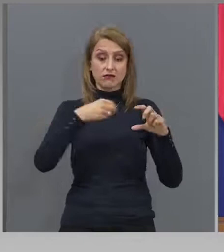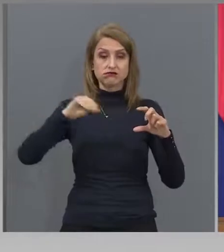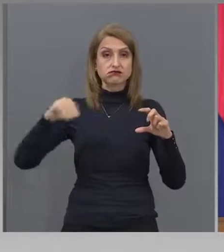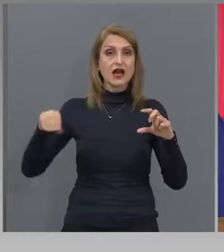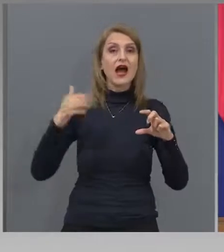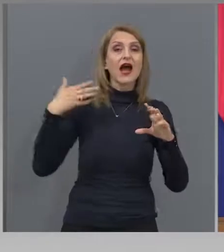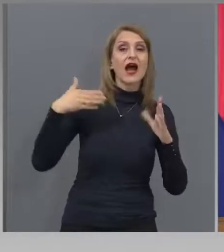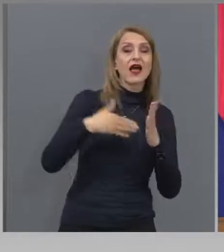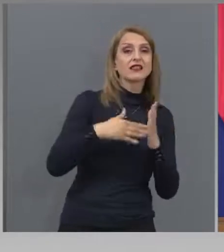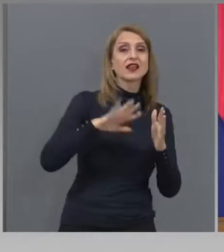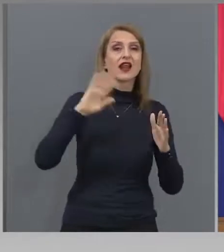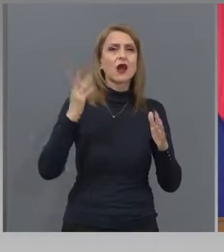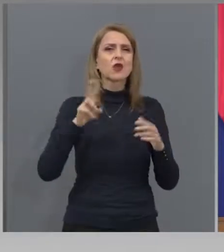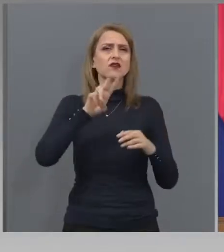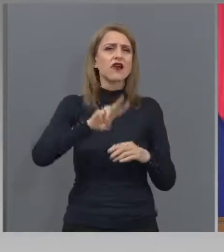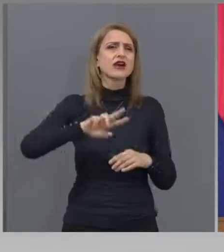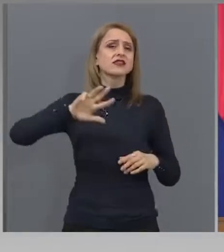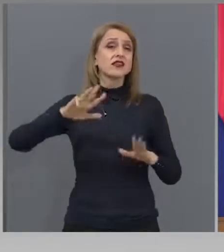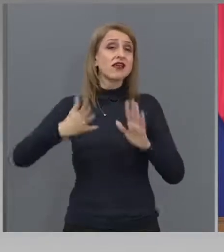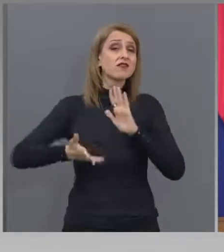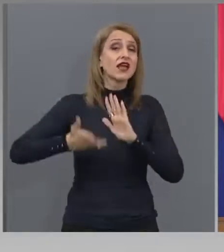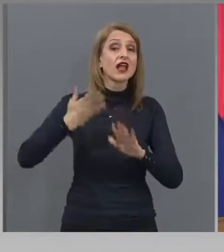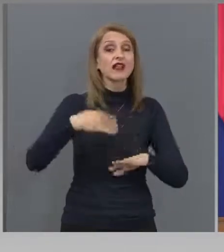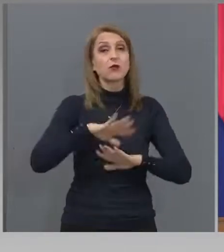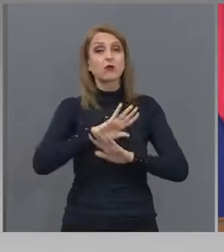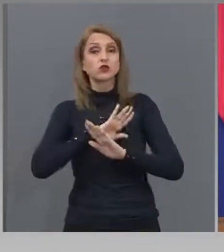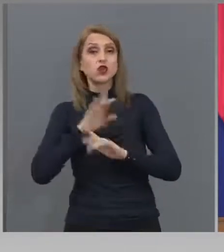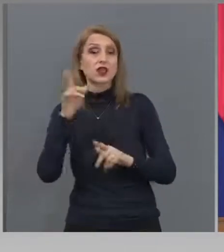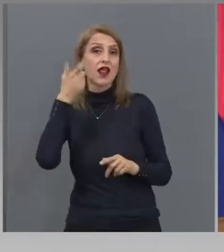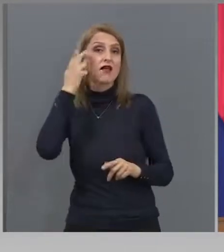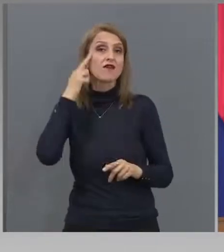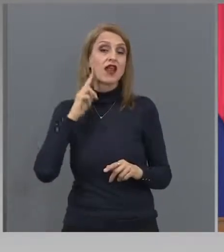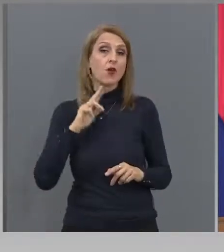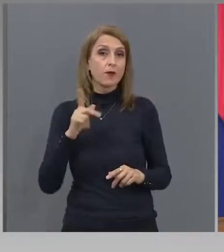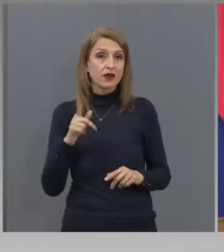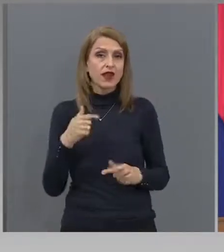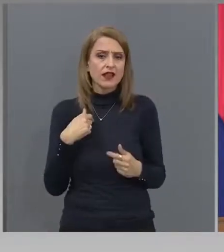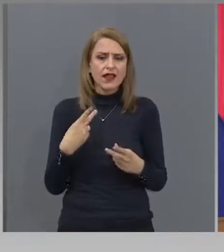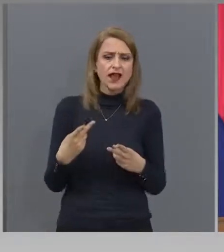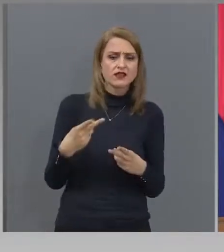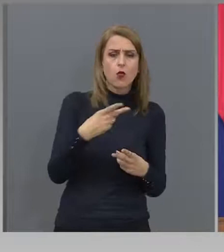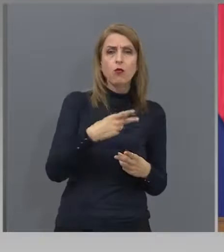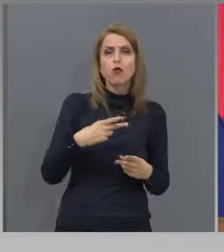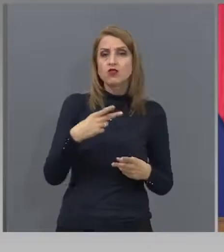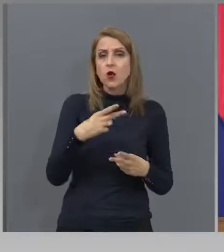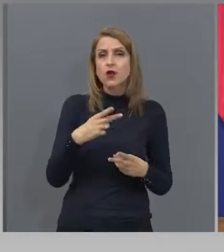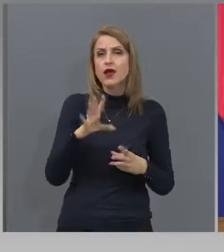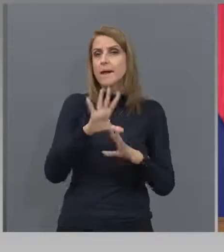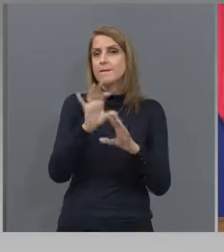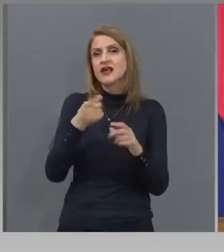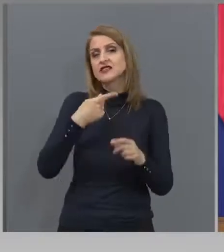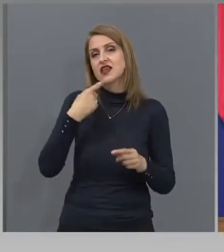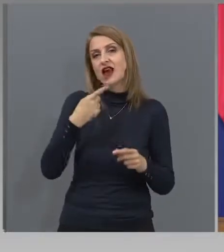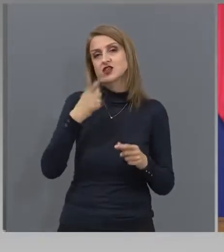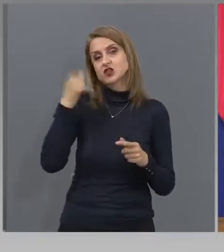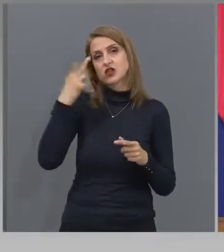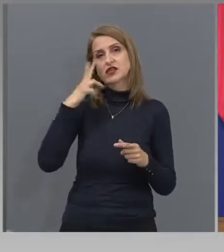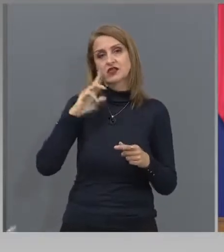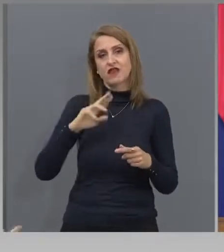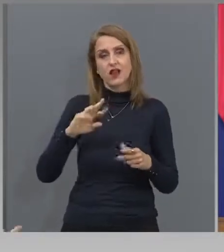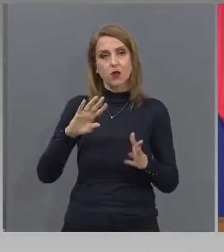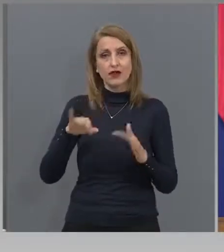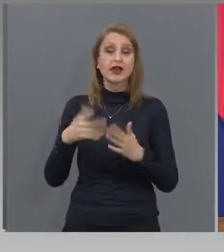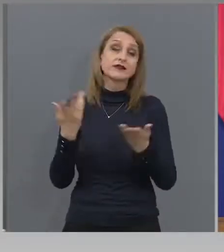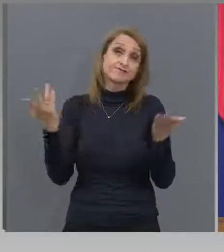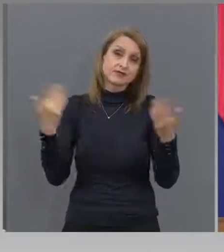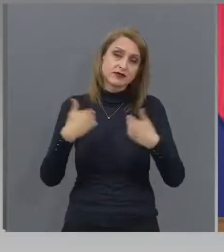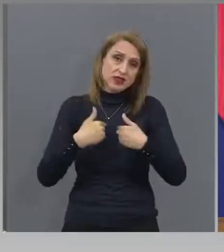хиляди починали във Великобритания. И аз това го повторих просто, без да кажа, че е за Великобритания. За което си